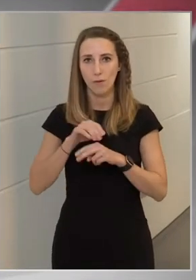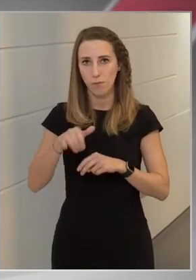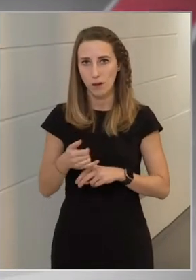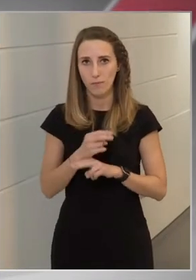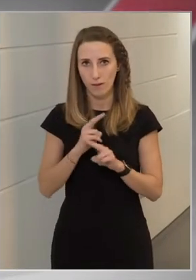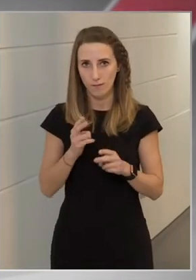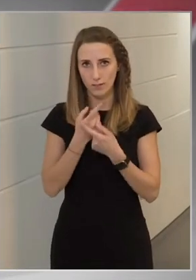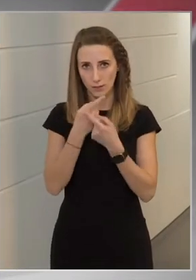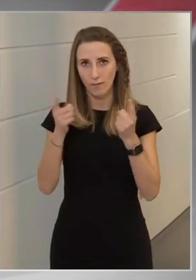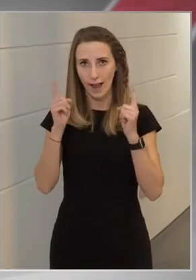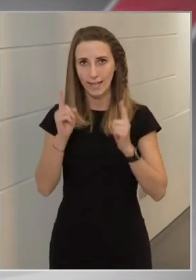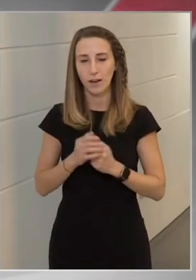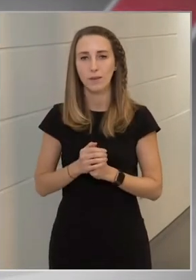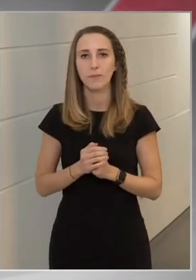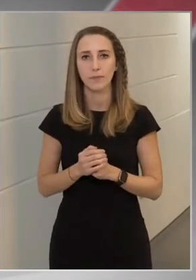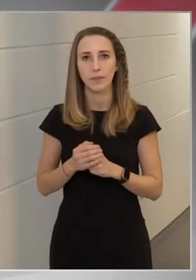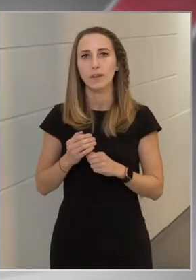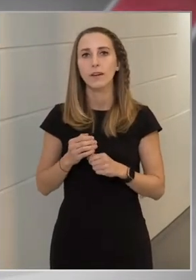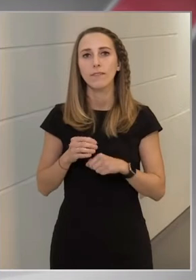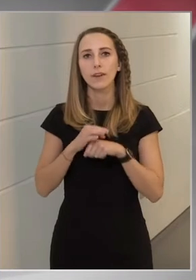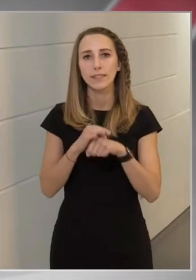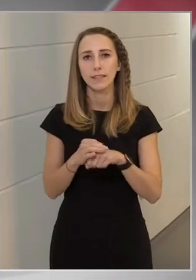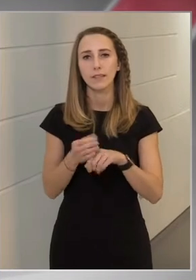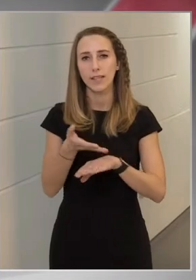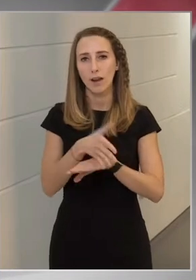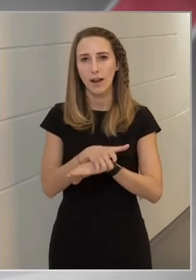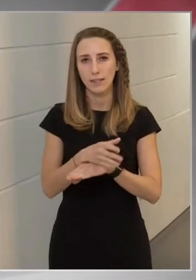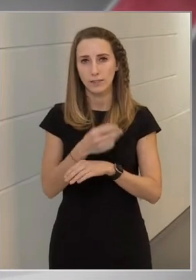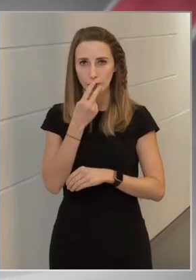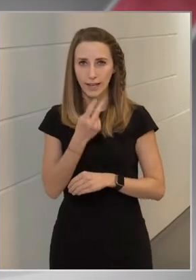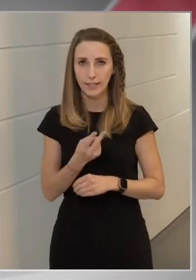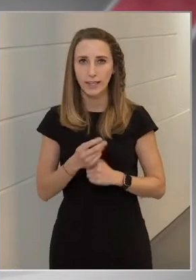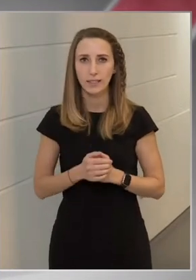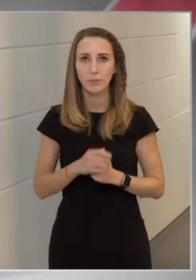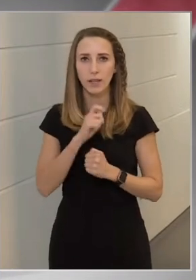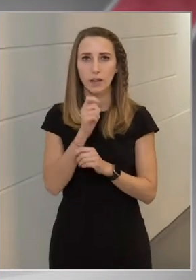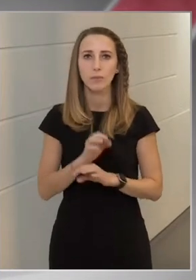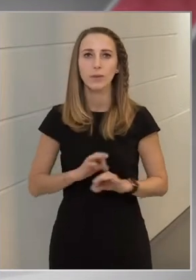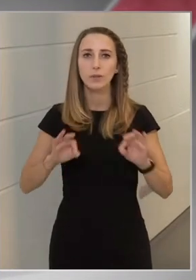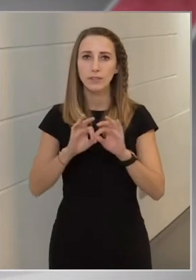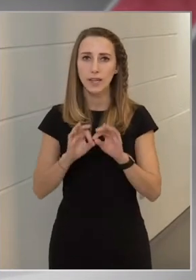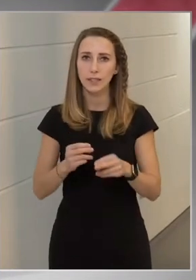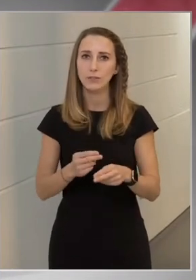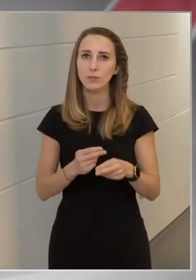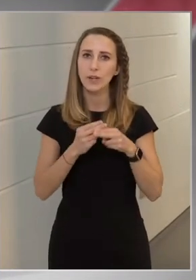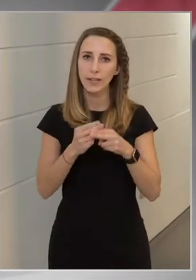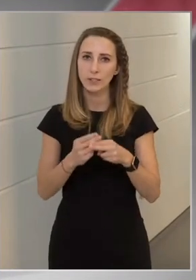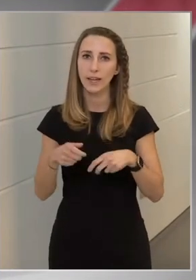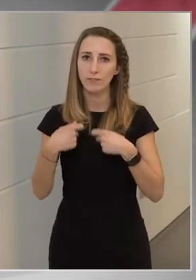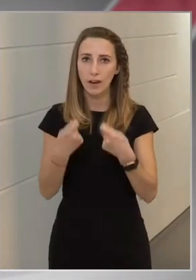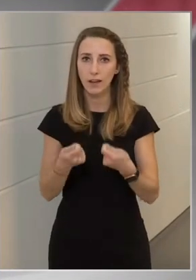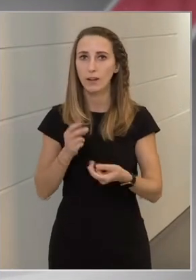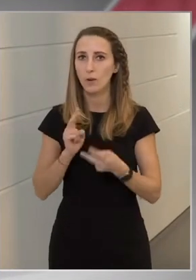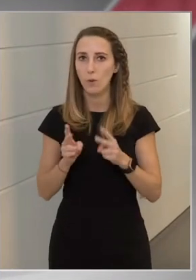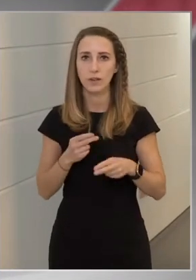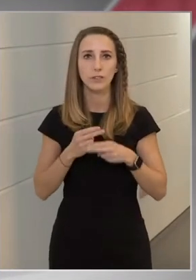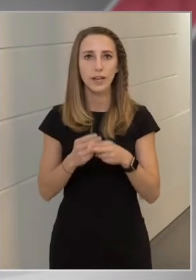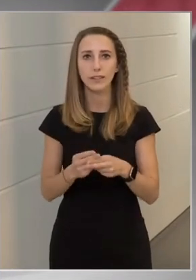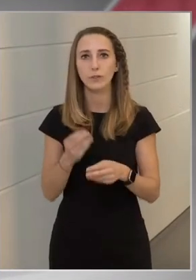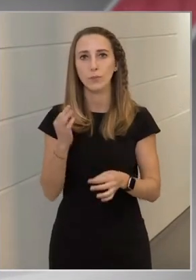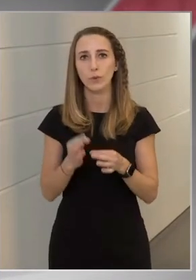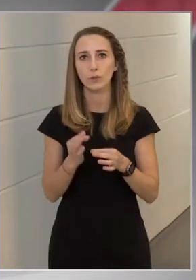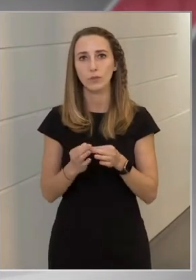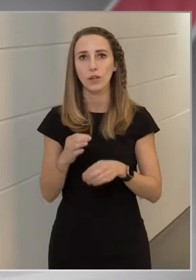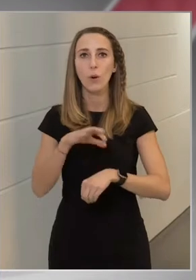szomszédunk vezeti a listát a lakosság arányos elhalálozások tekintetében. Magyarország is segítséget ajánlott fel, hogyan segítünk pontosan,